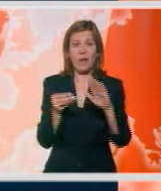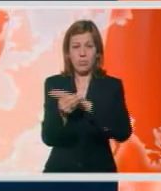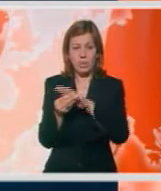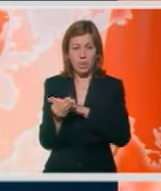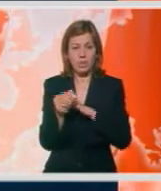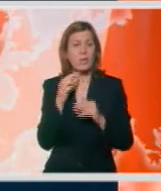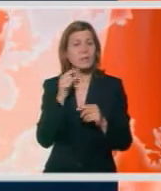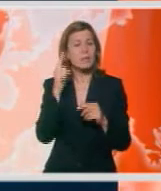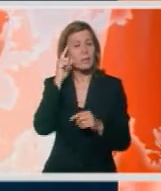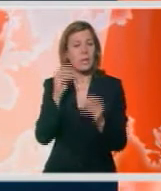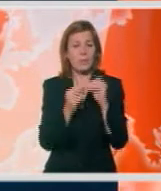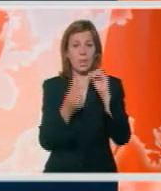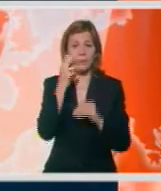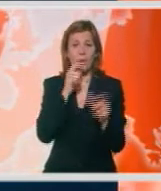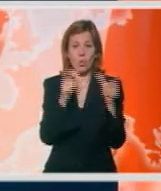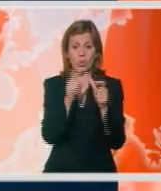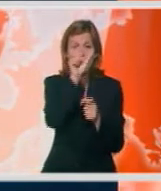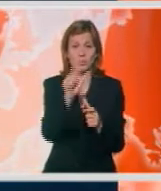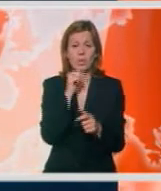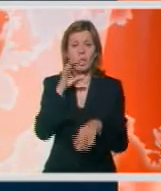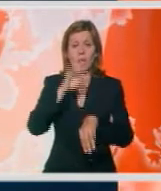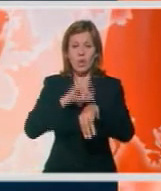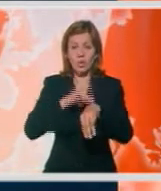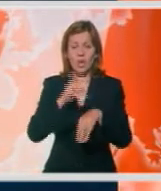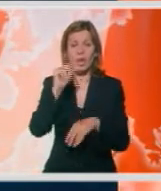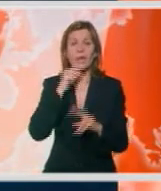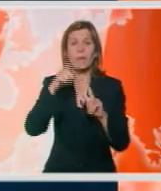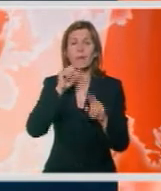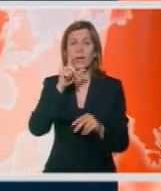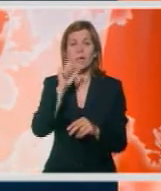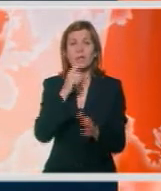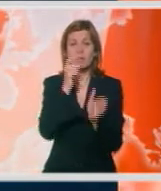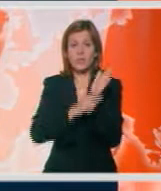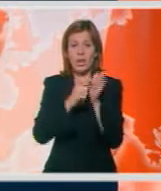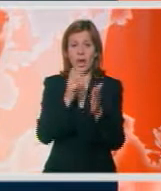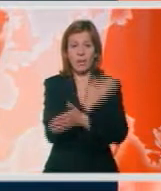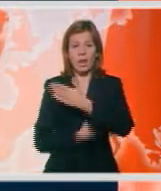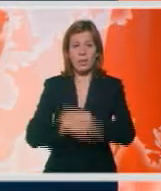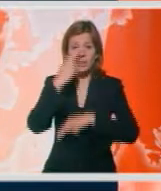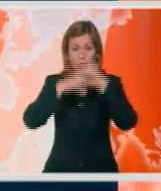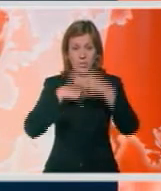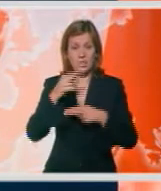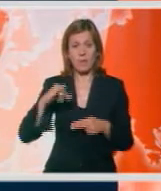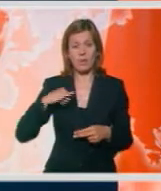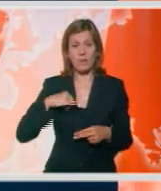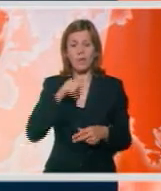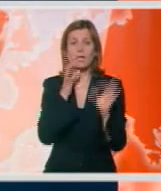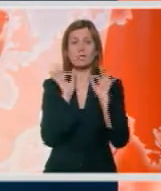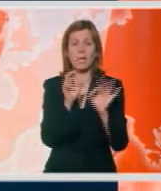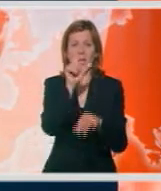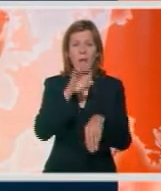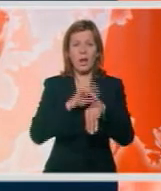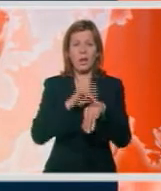B92. Među uhapšenima su i doktor Rade Perić, inače član Invalidske komisije Vojvodine i specijalista,